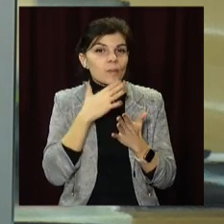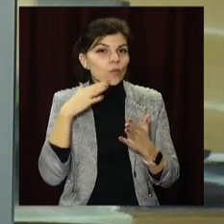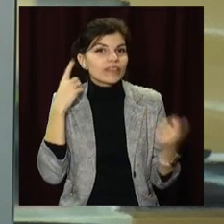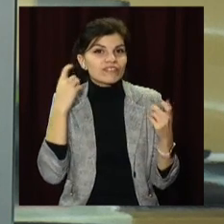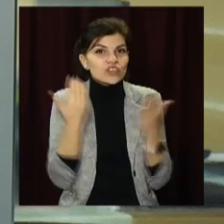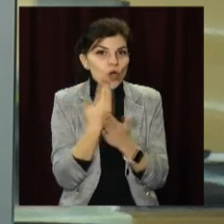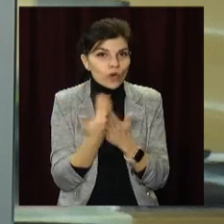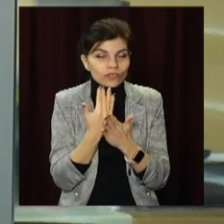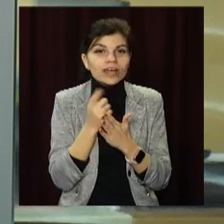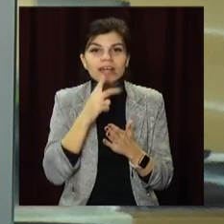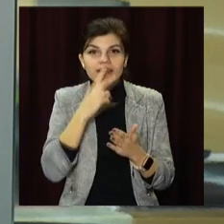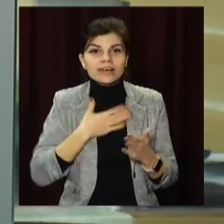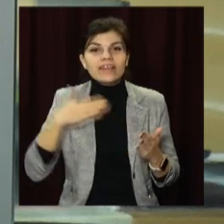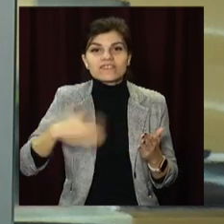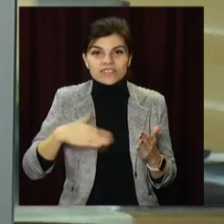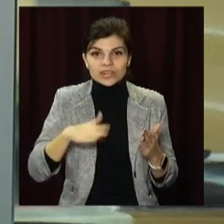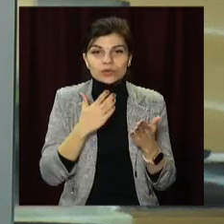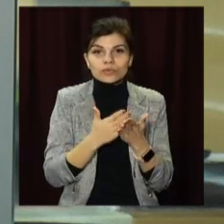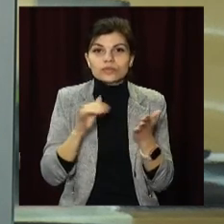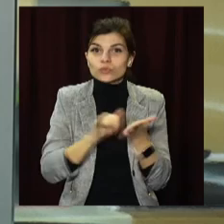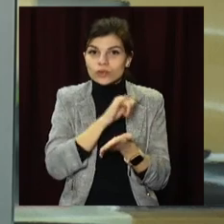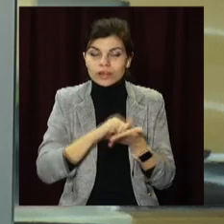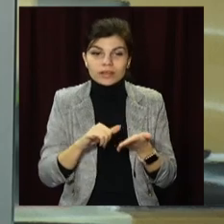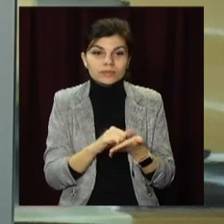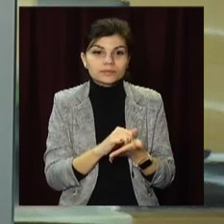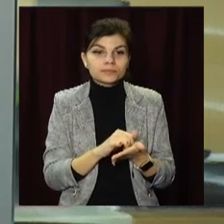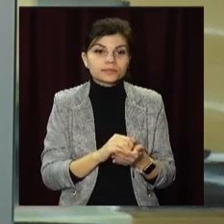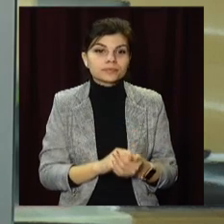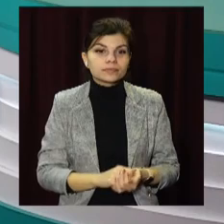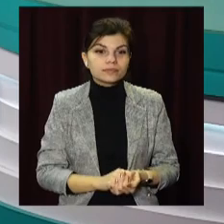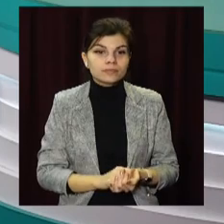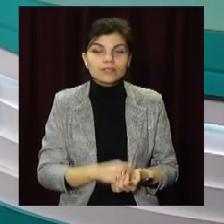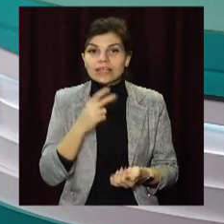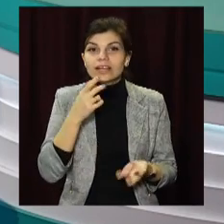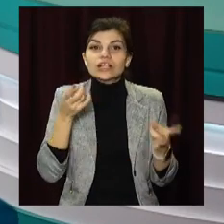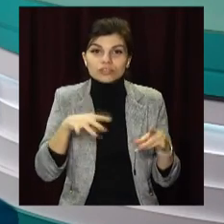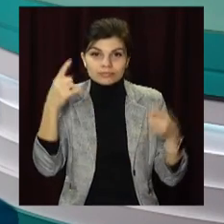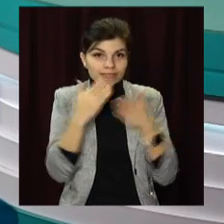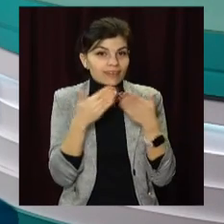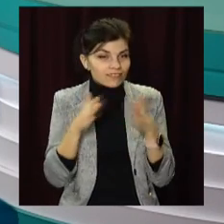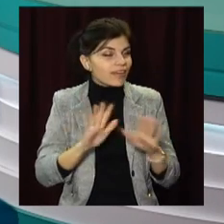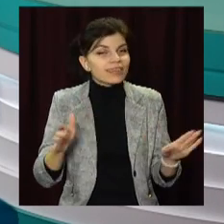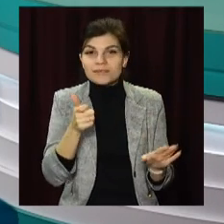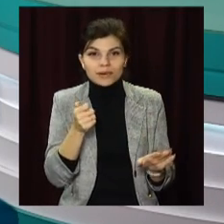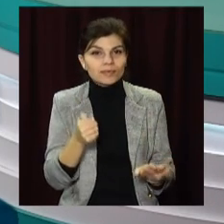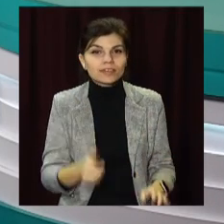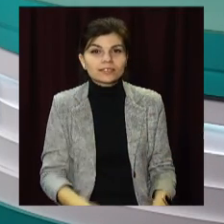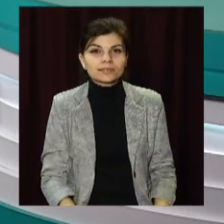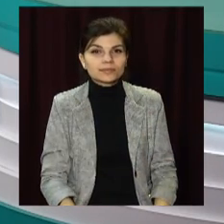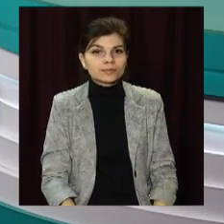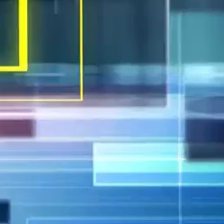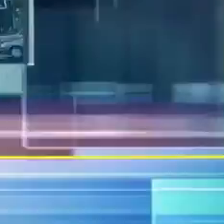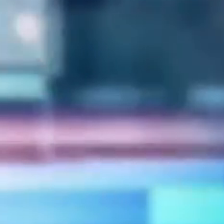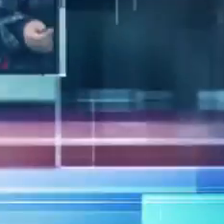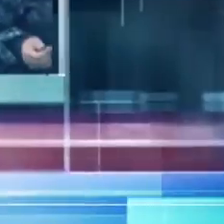opentv.media. Дивіться сюжети в соціальних мережах та на нашому ютуб-каналі. Залишайтеся з відкритим та не перемикайте.